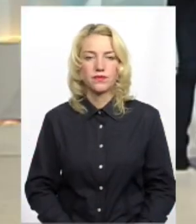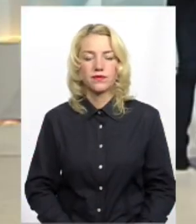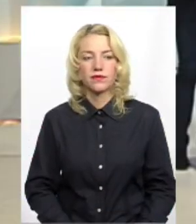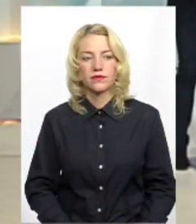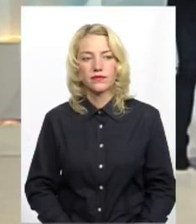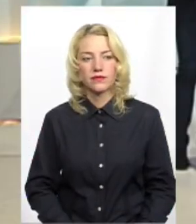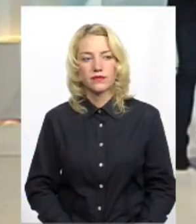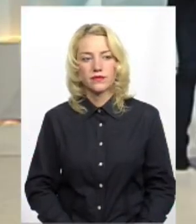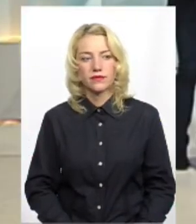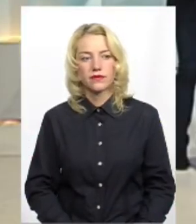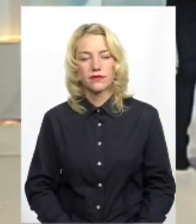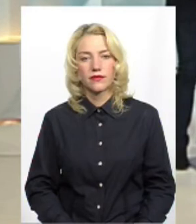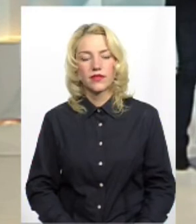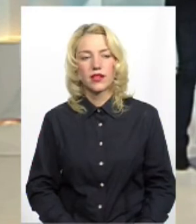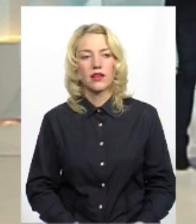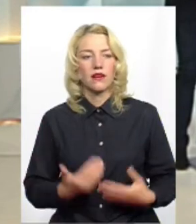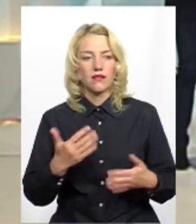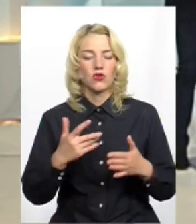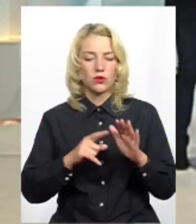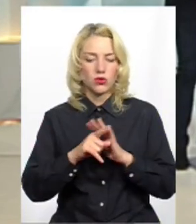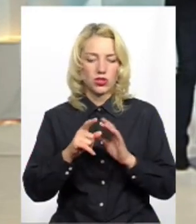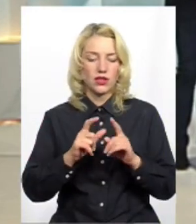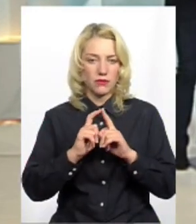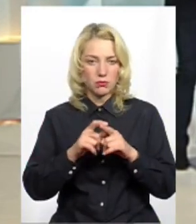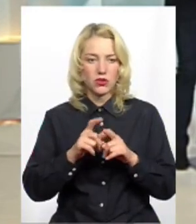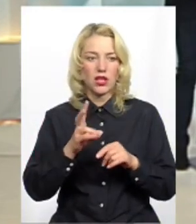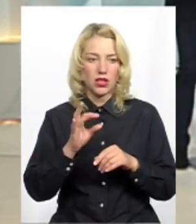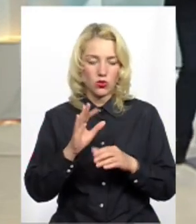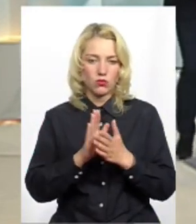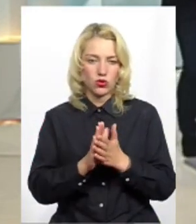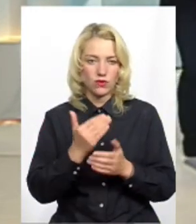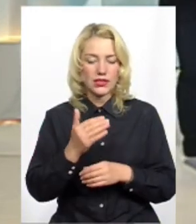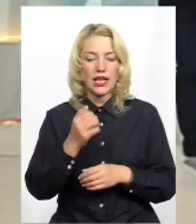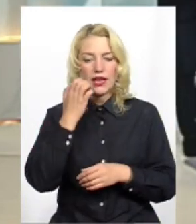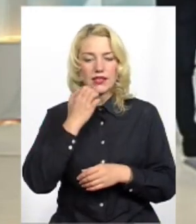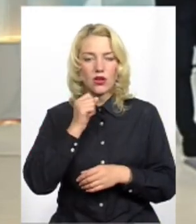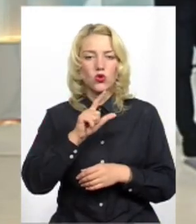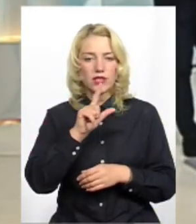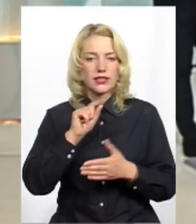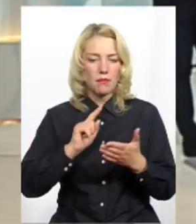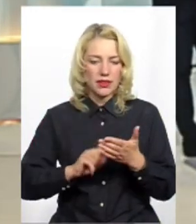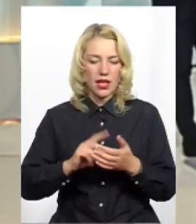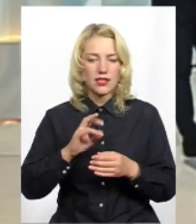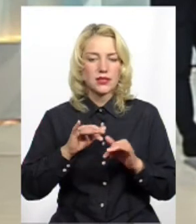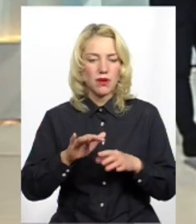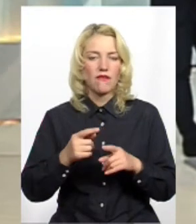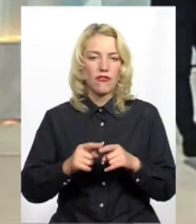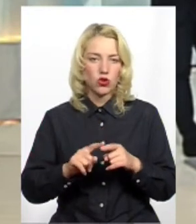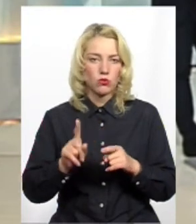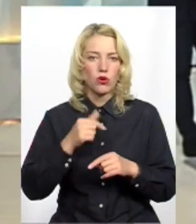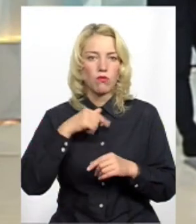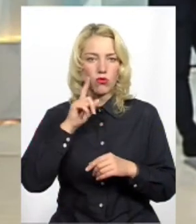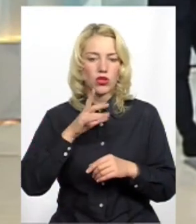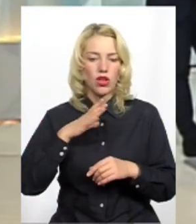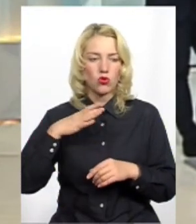Ви, певною мірою, вже почали давати відповідь на це питання, але прошу. Так, дякую вам за запитання. Справа в тому, що я якраз поки що